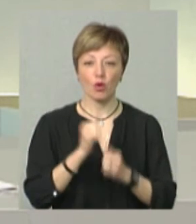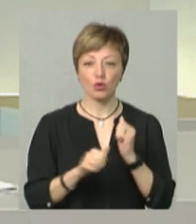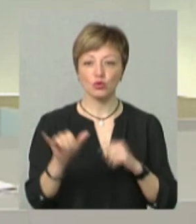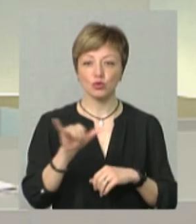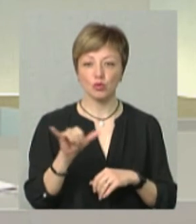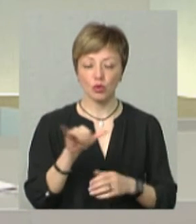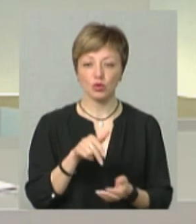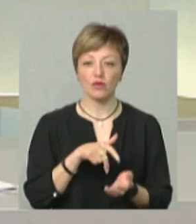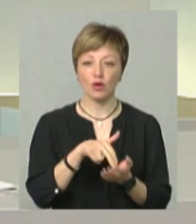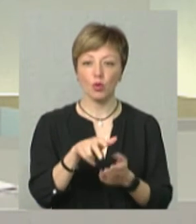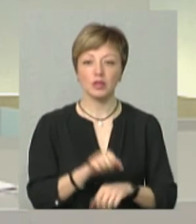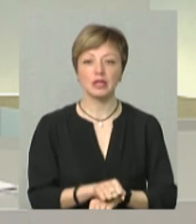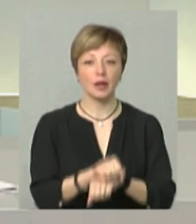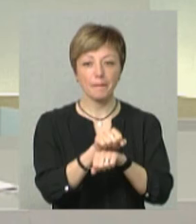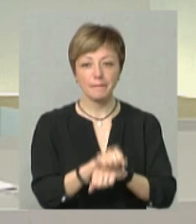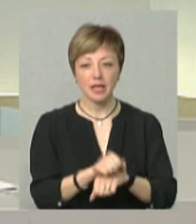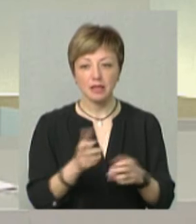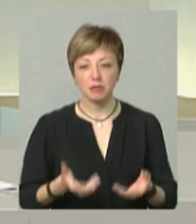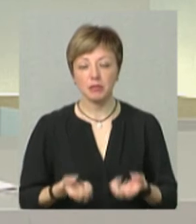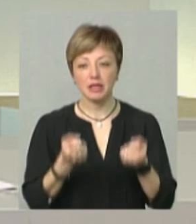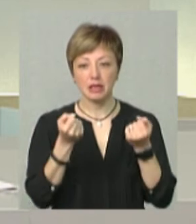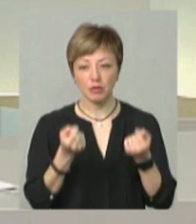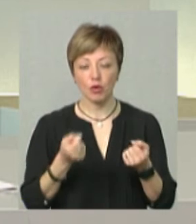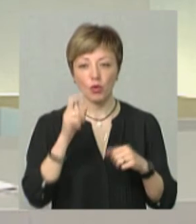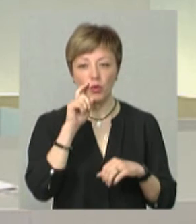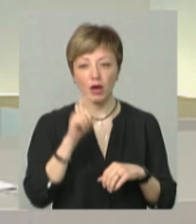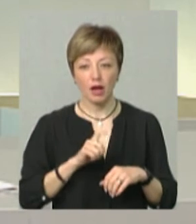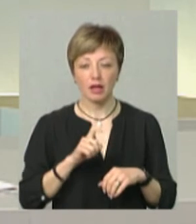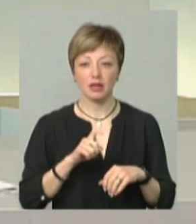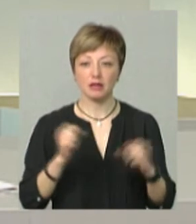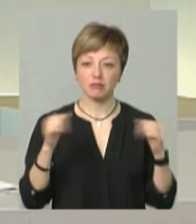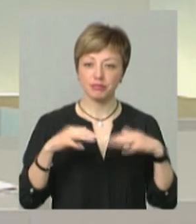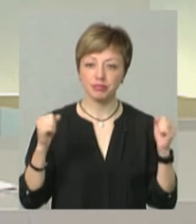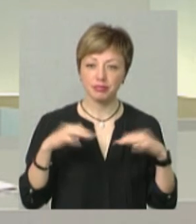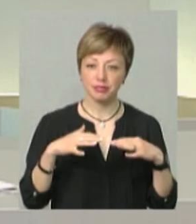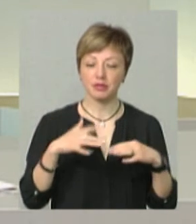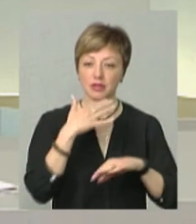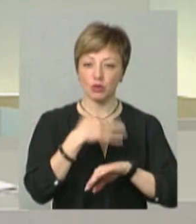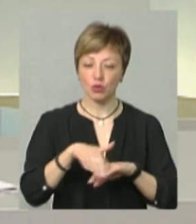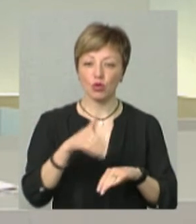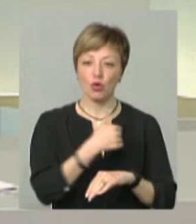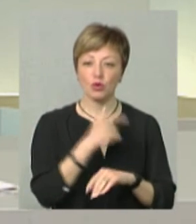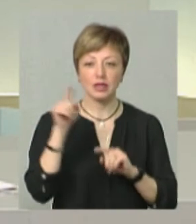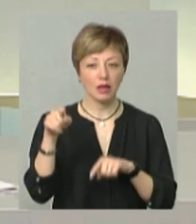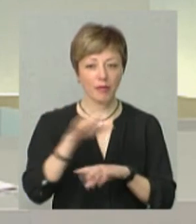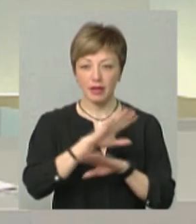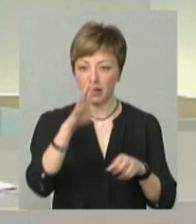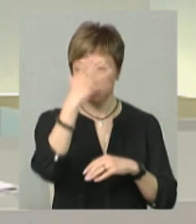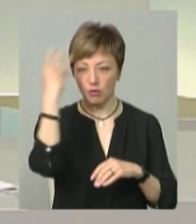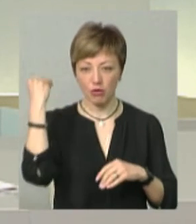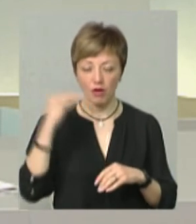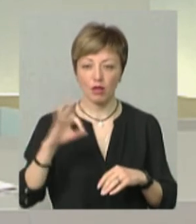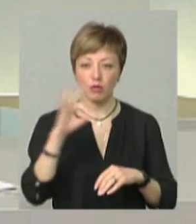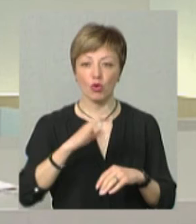суботу виходить на мітинги в підтримку України. Вона це говорить, що я хочу, щоб там не забували